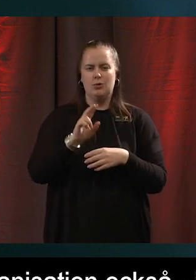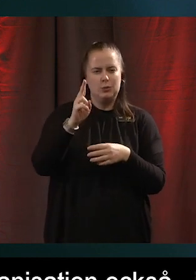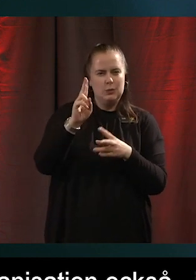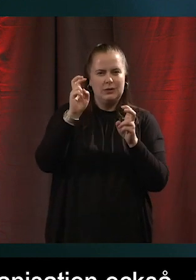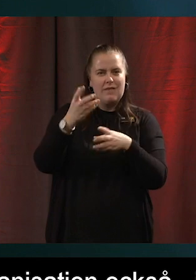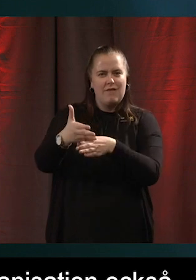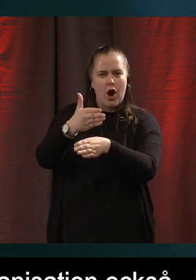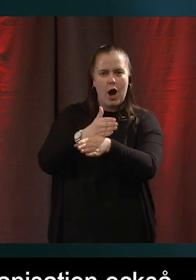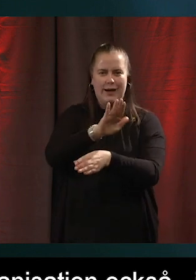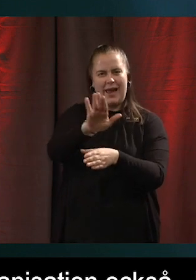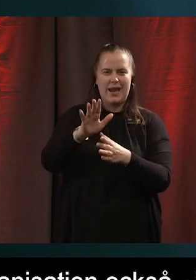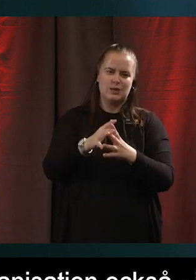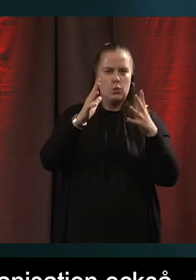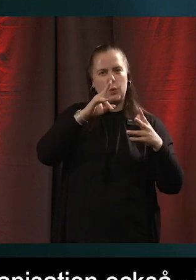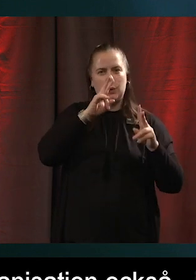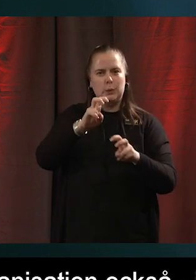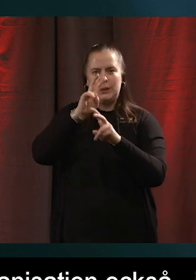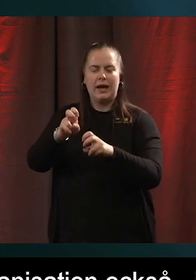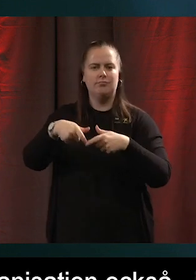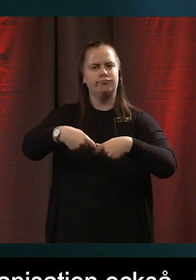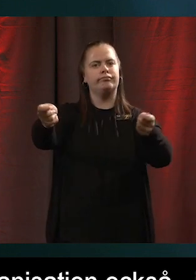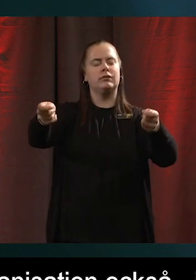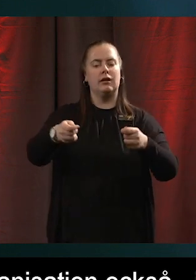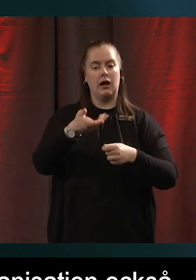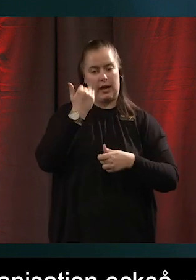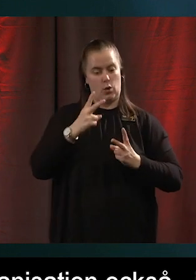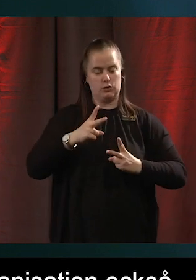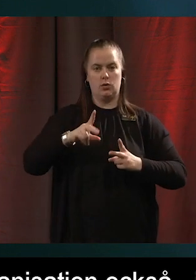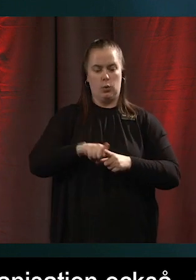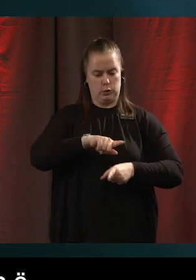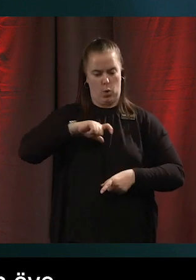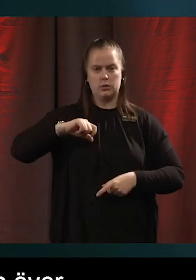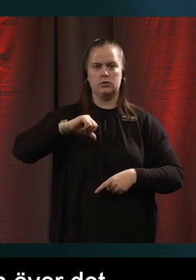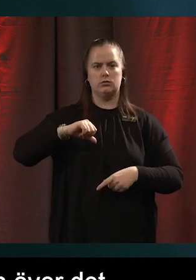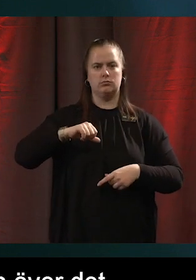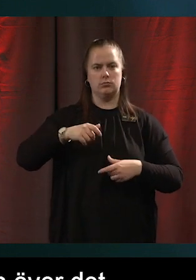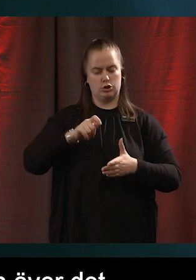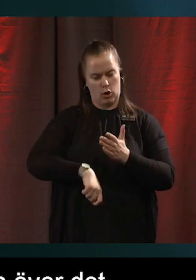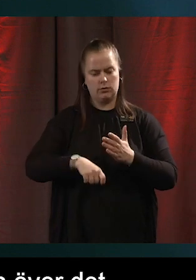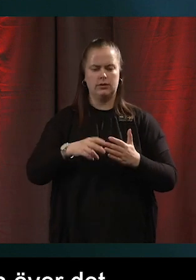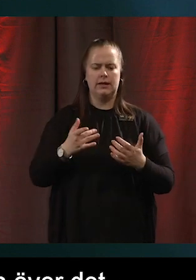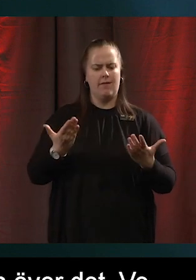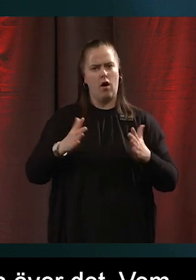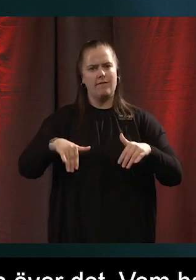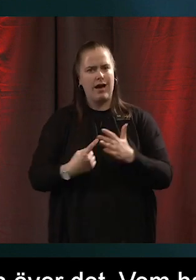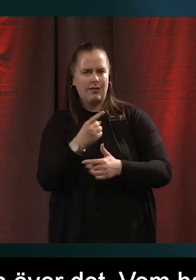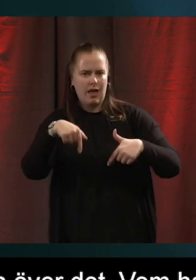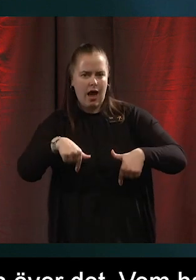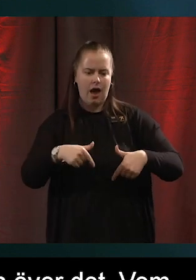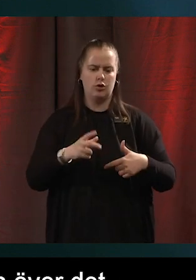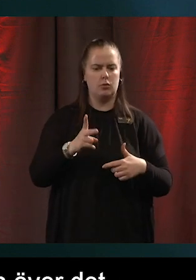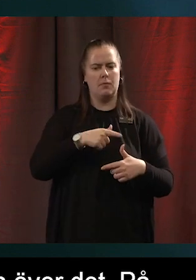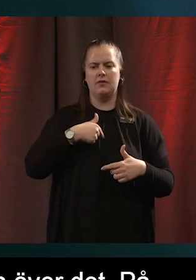liksom når ner så kan man ju faktiskt starta det och säga okej. Vad har hänt som var oväntat? Eller på vems